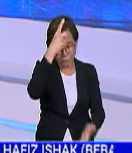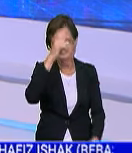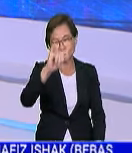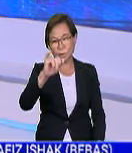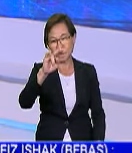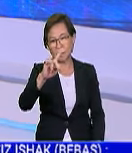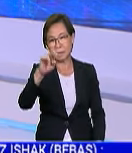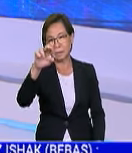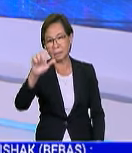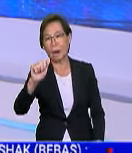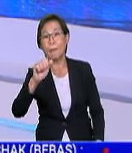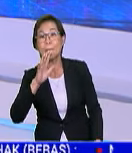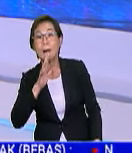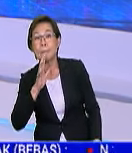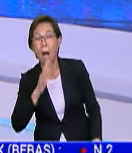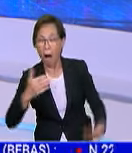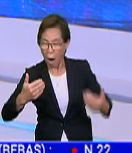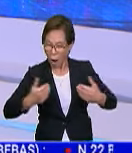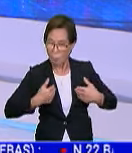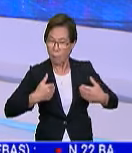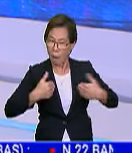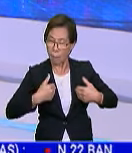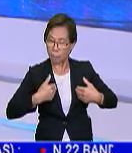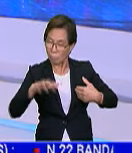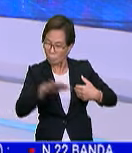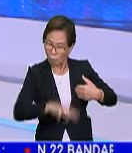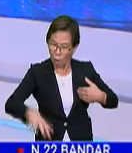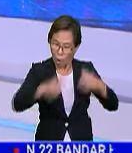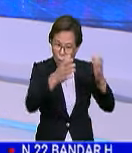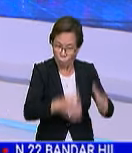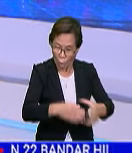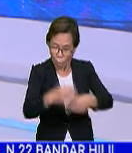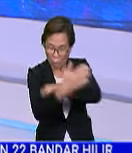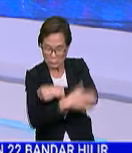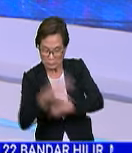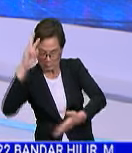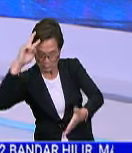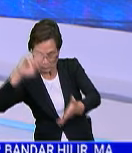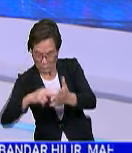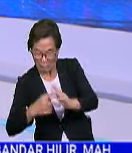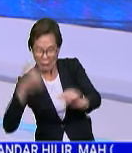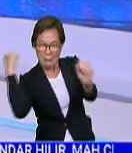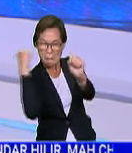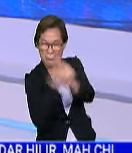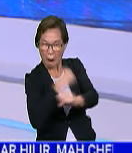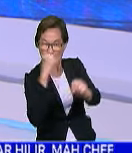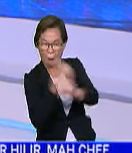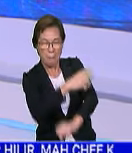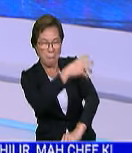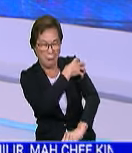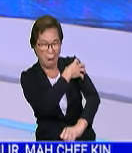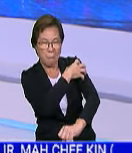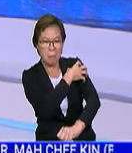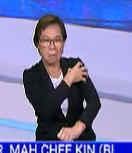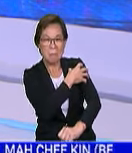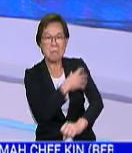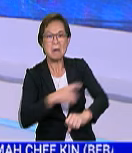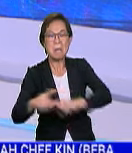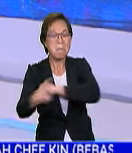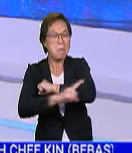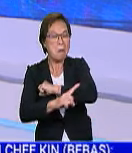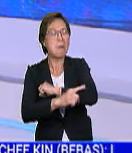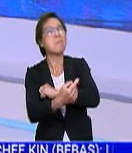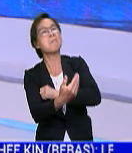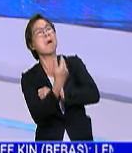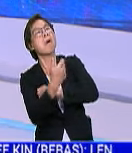Khairul Zaimi Daud berkata, terdapat juga dalam kalangan warga asing sengaja mencabar pihak berkuasa supaya mengambil tindakan